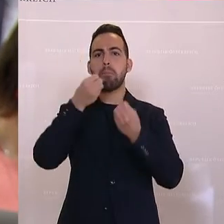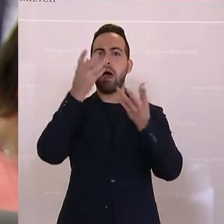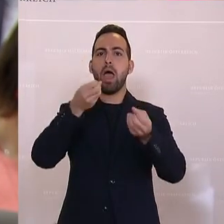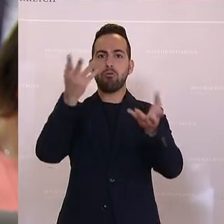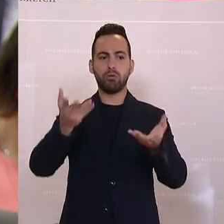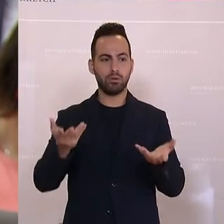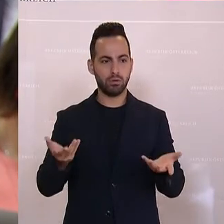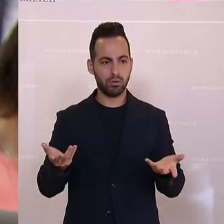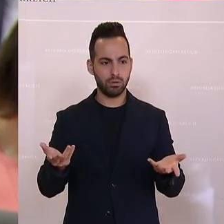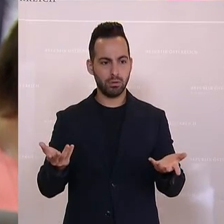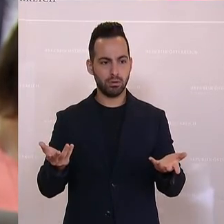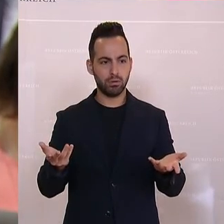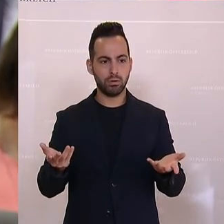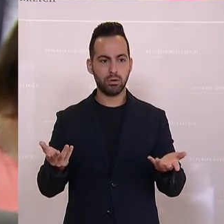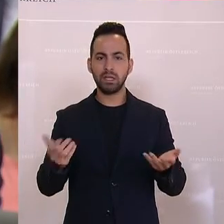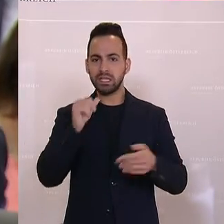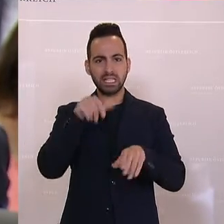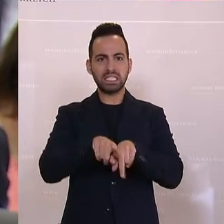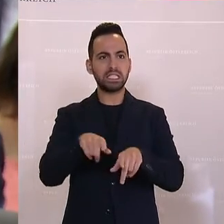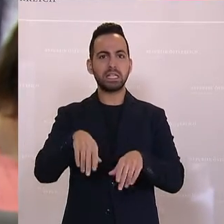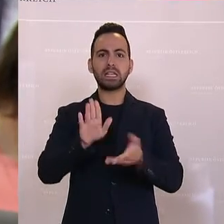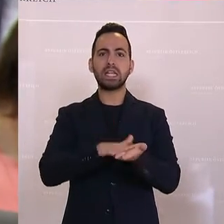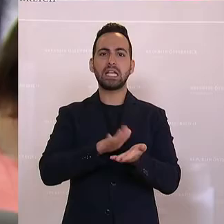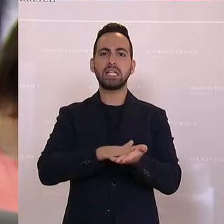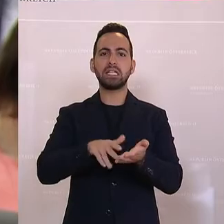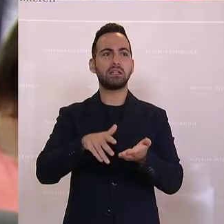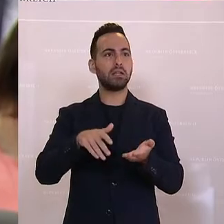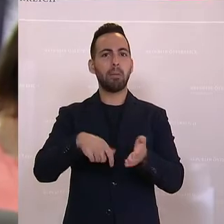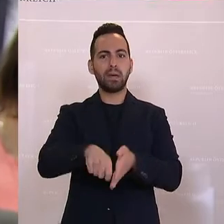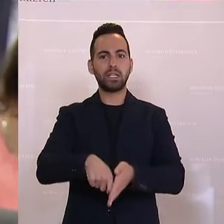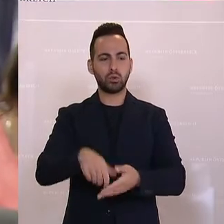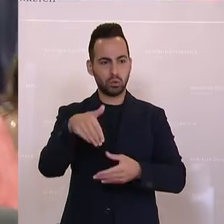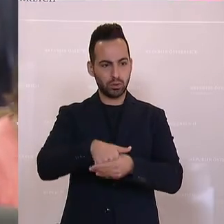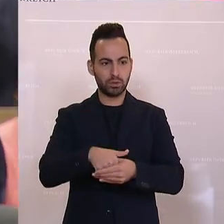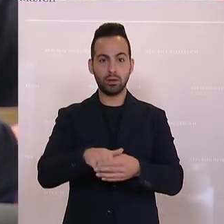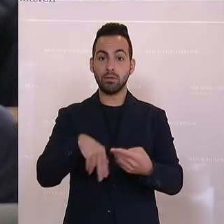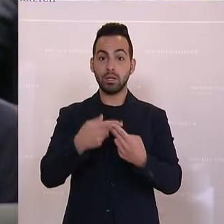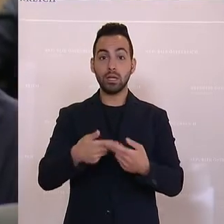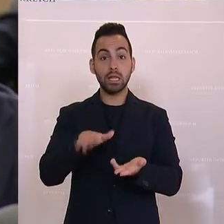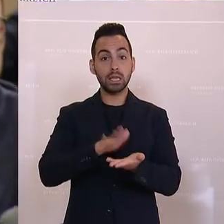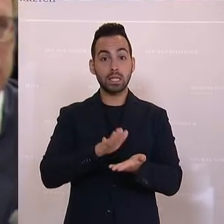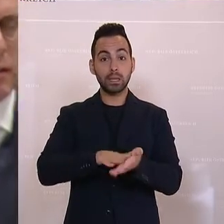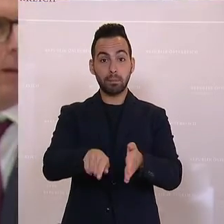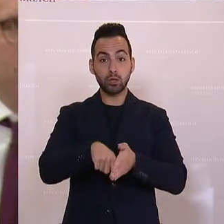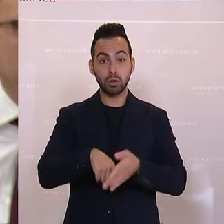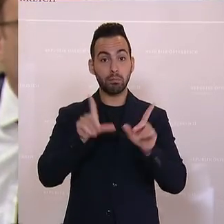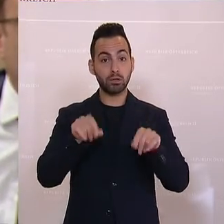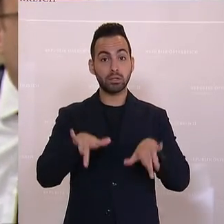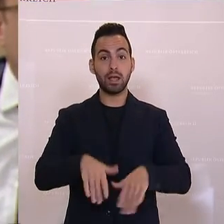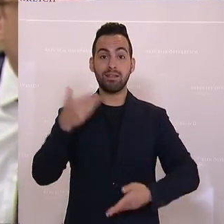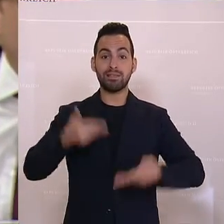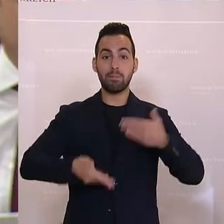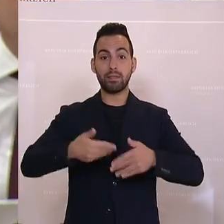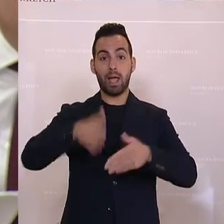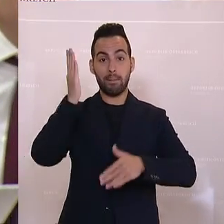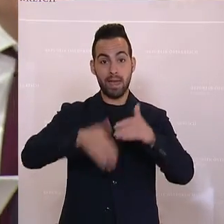die ja auch passiert sind. Das ist nicht das Instrument der tatsächlichen Berichtigung. Die Folge ist, wir werden die tatsächlichen Berichtigungen an die Ende der Debatte